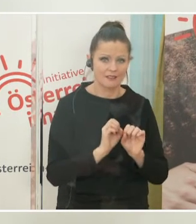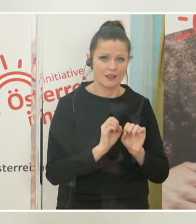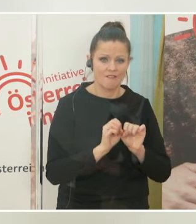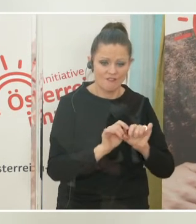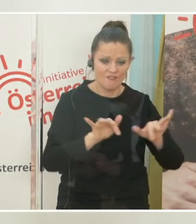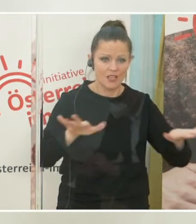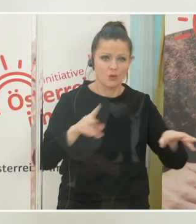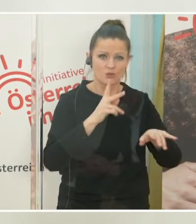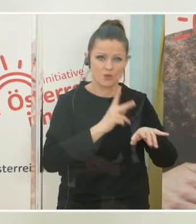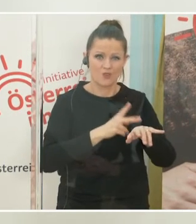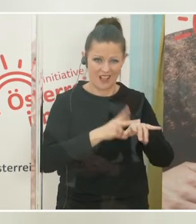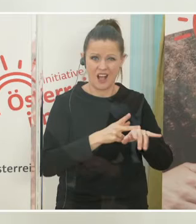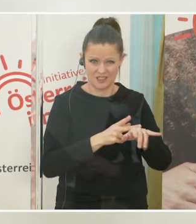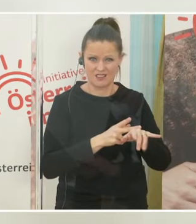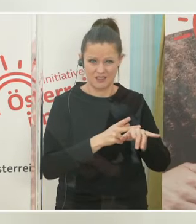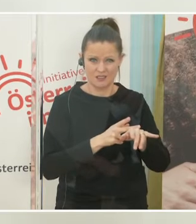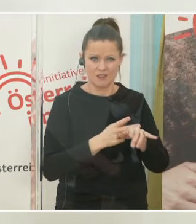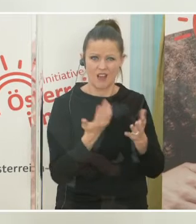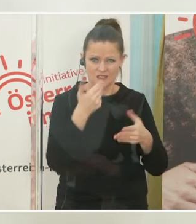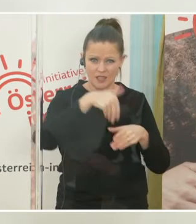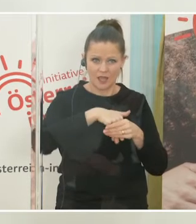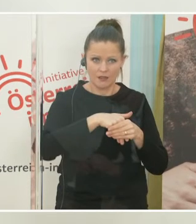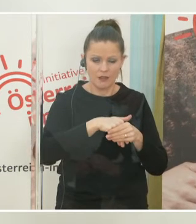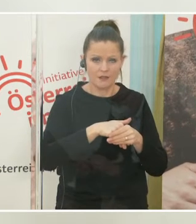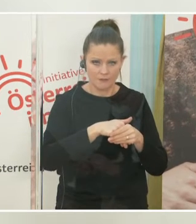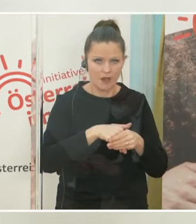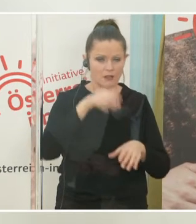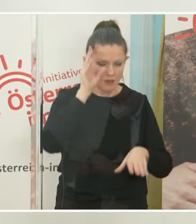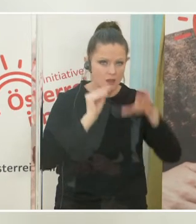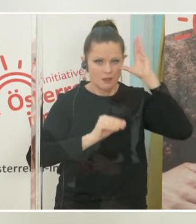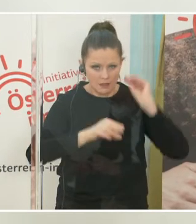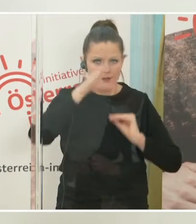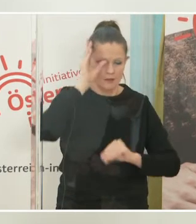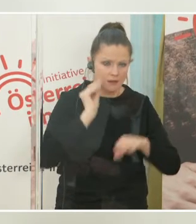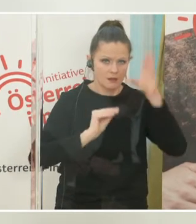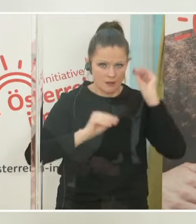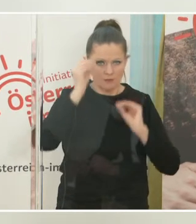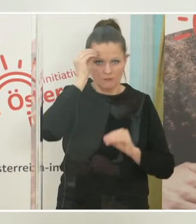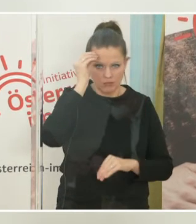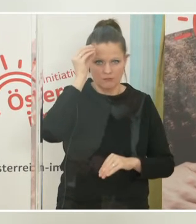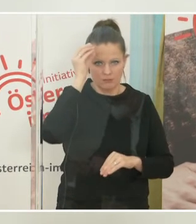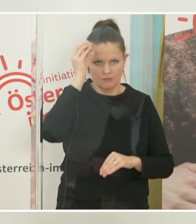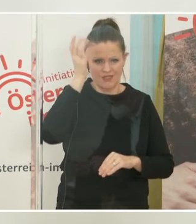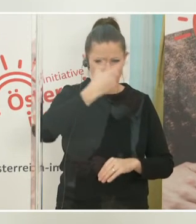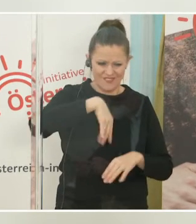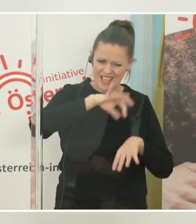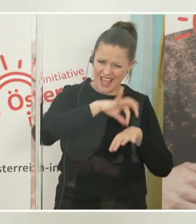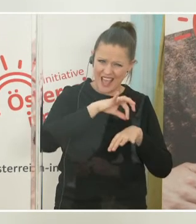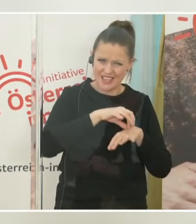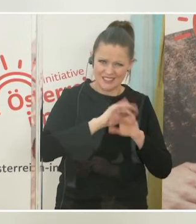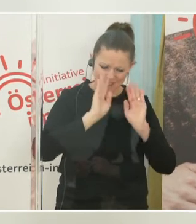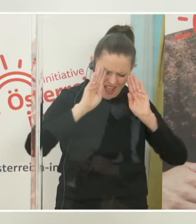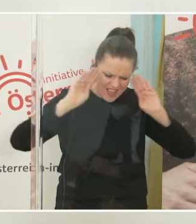Erkrankung, die es auslöst, kennengelernt. Wir Ärztinnen und Ärzte mussten uns wirklich intensiv damit